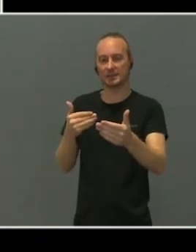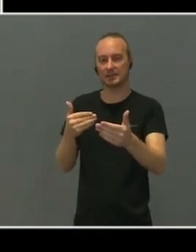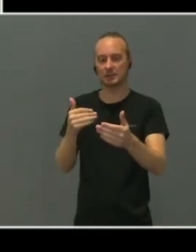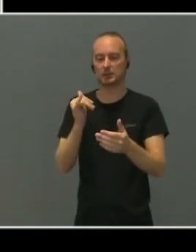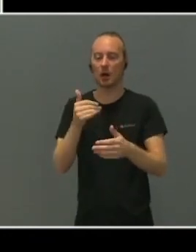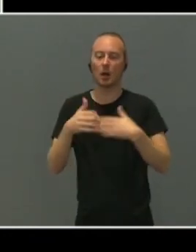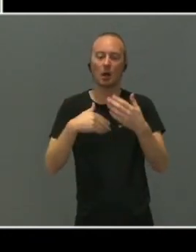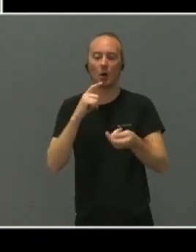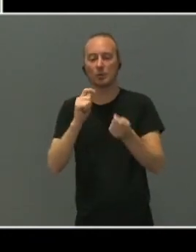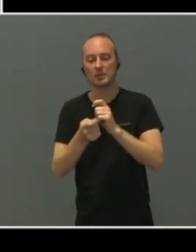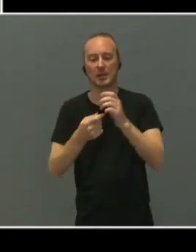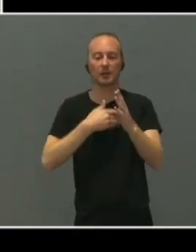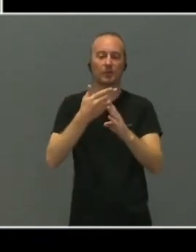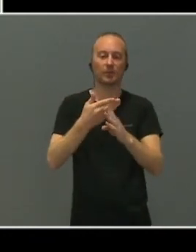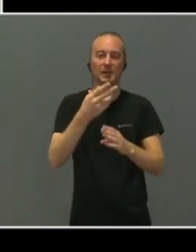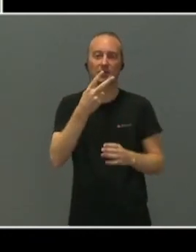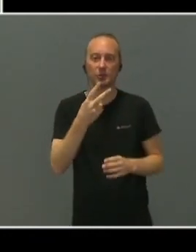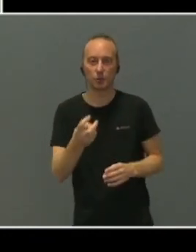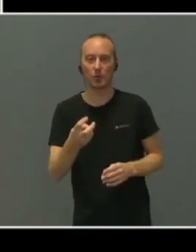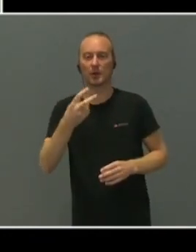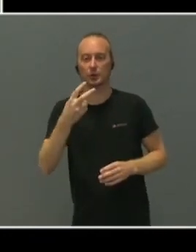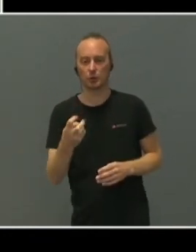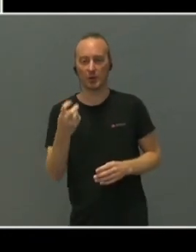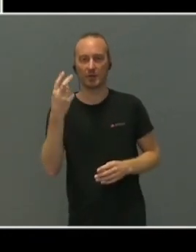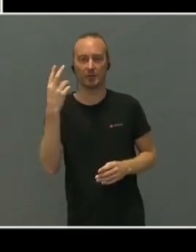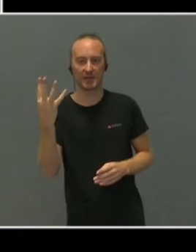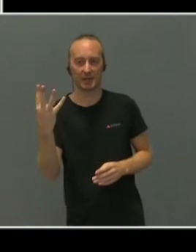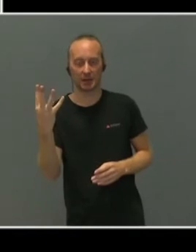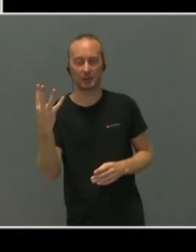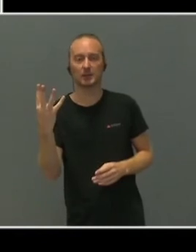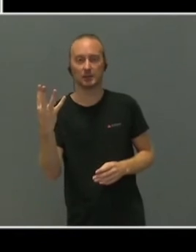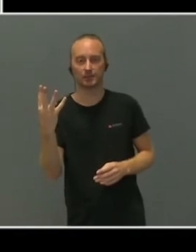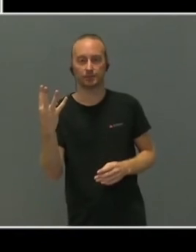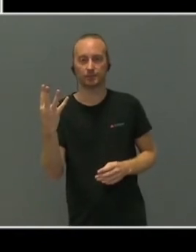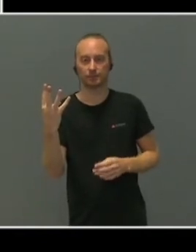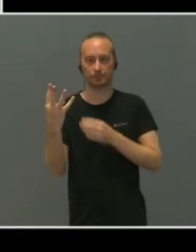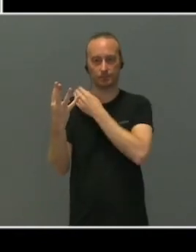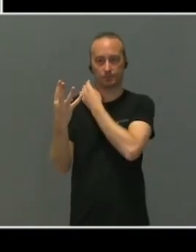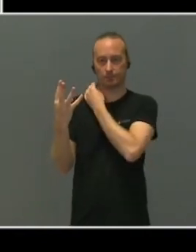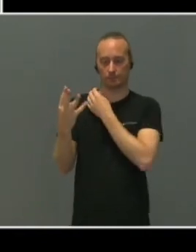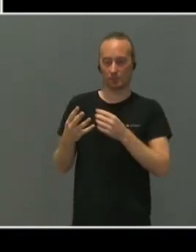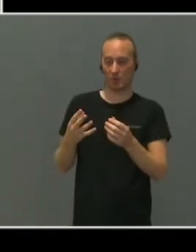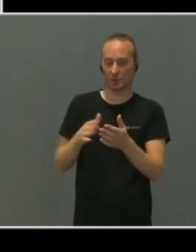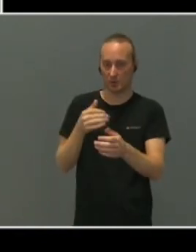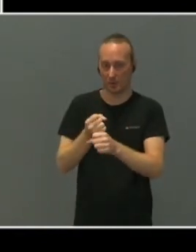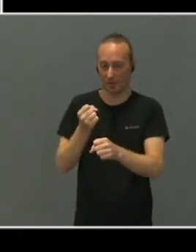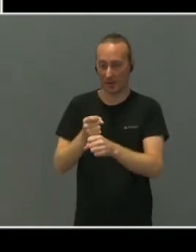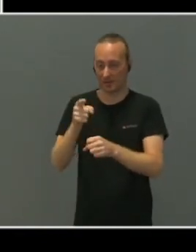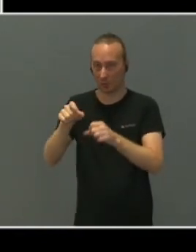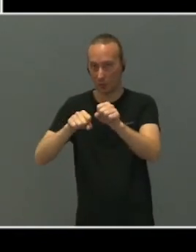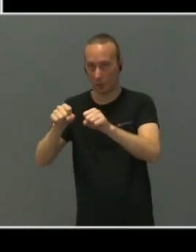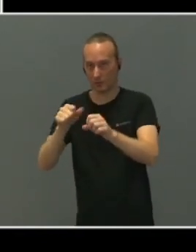2024. Og vi ser at arbeidet og samarbeidet med kommunene må intensiveres.